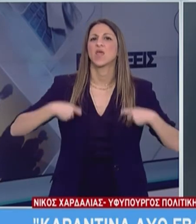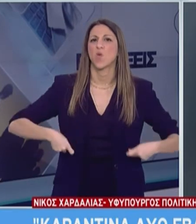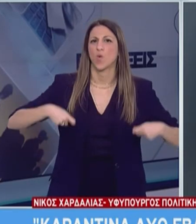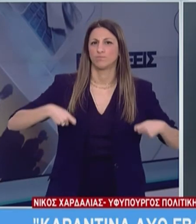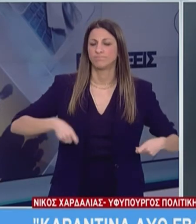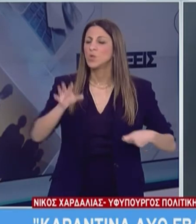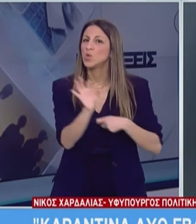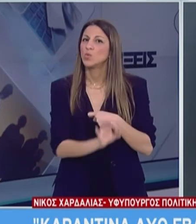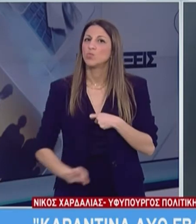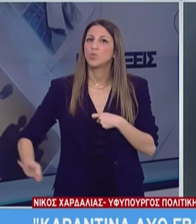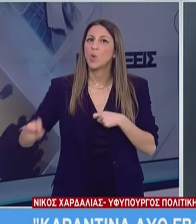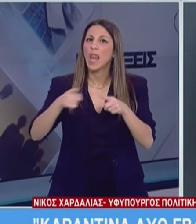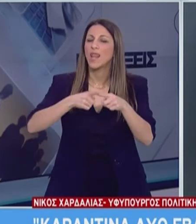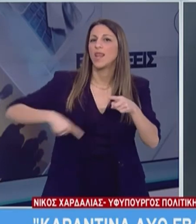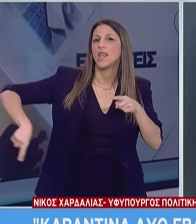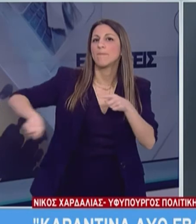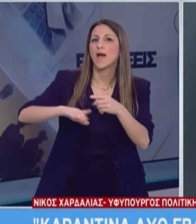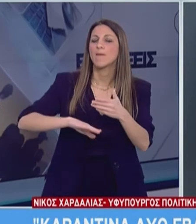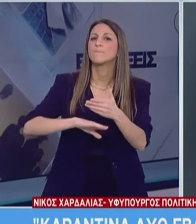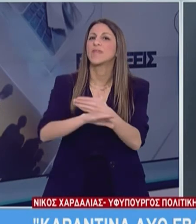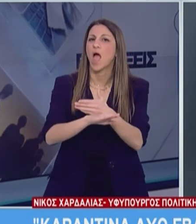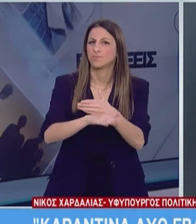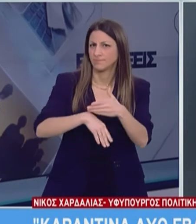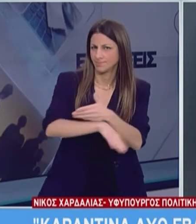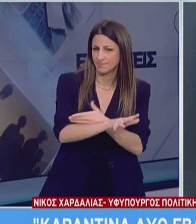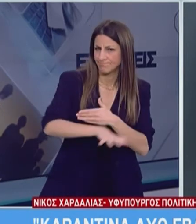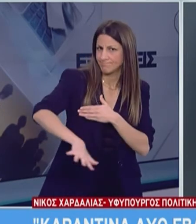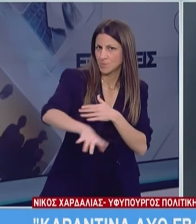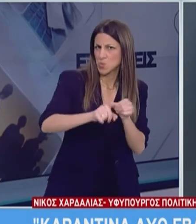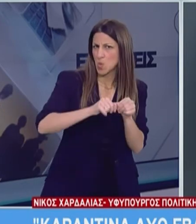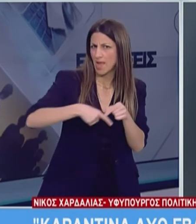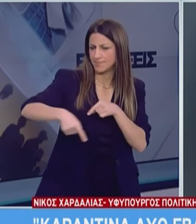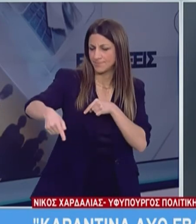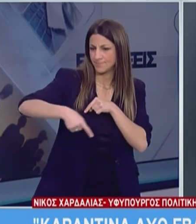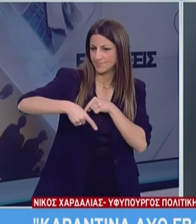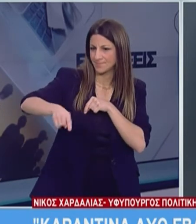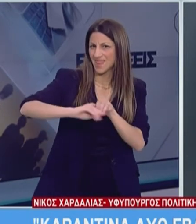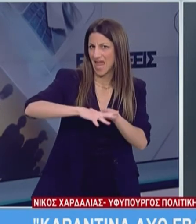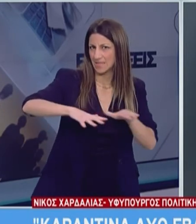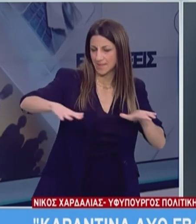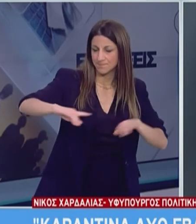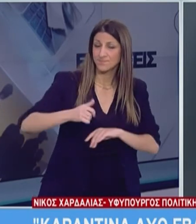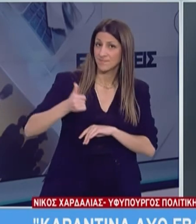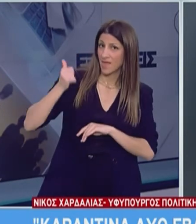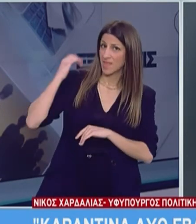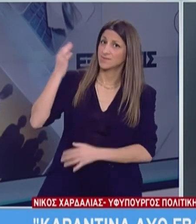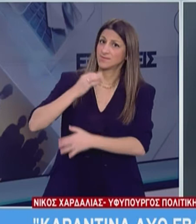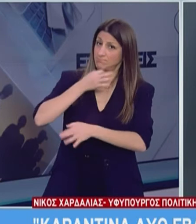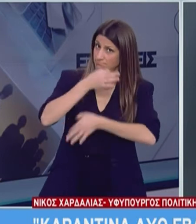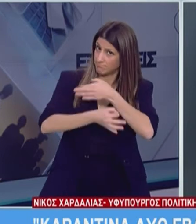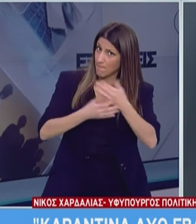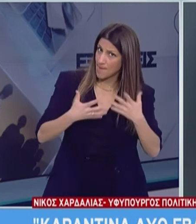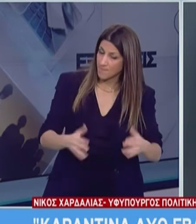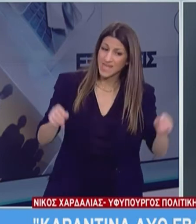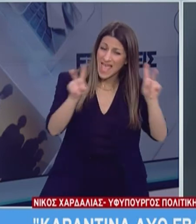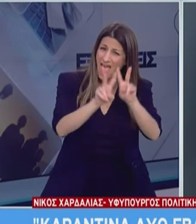Βενιζέλος το οποίο βρίσκεται αγκυροβολημένο Αρόδο έξω από το λιμάνι του Πειραιά. Όπως είπα και χθες πραγματοποιήθηκε